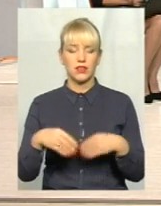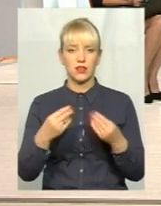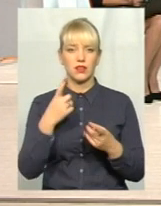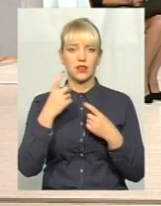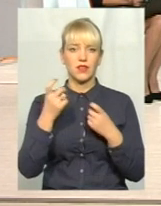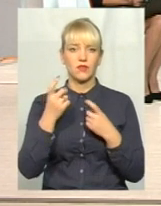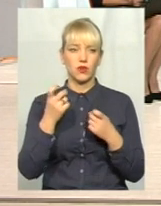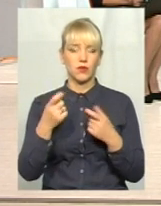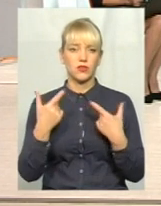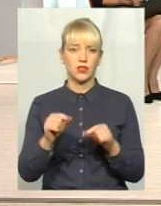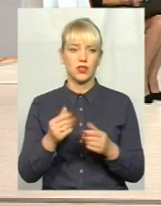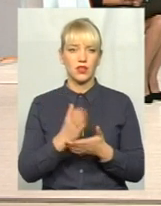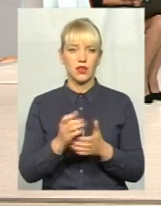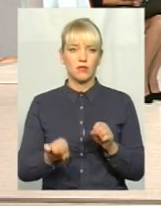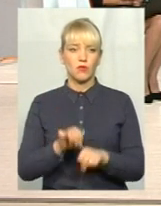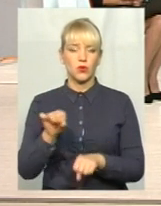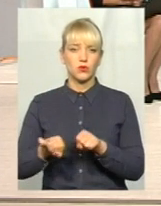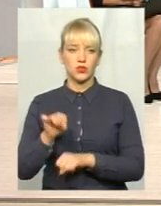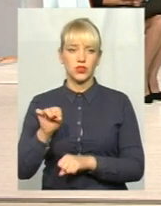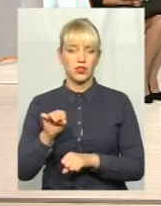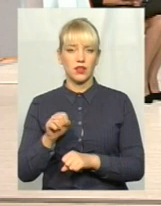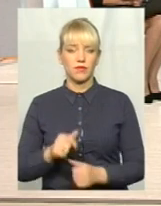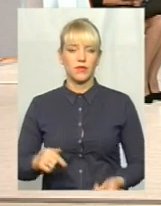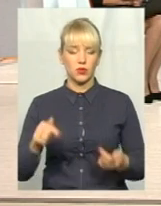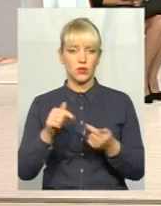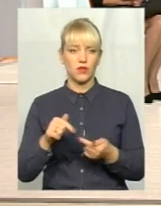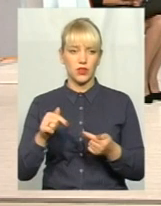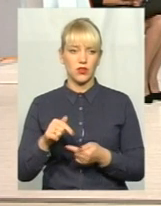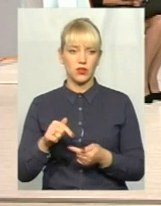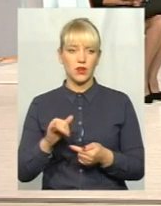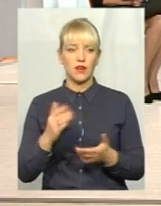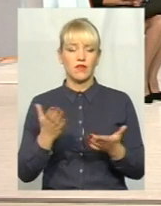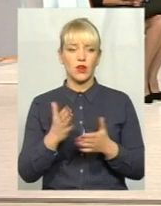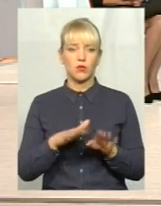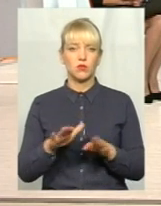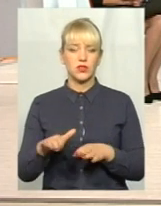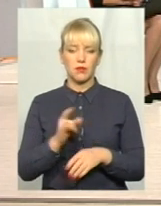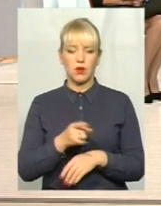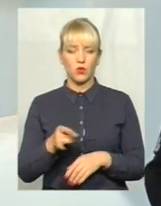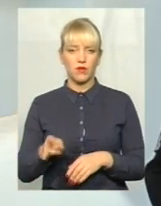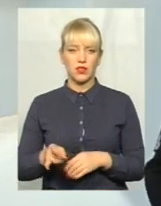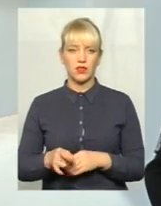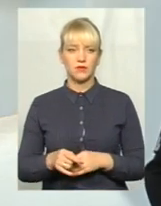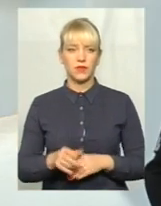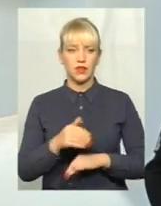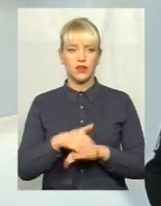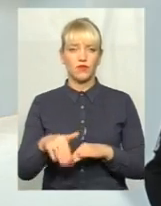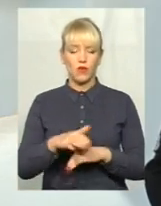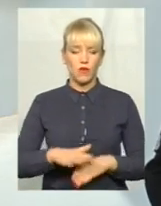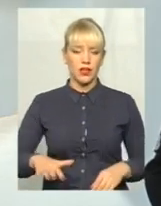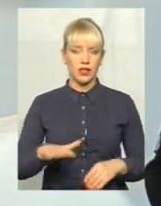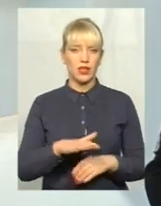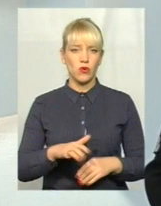є порушення відповідні паркування в дворових територіях,